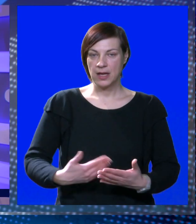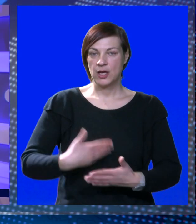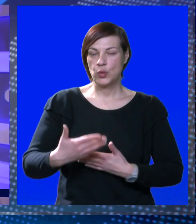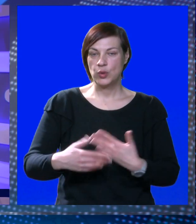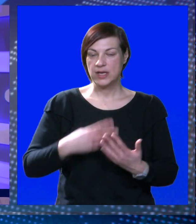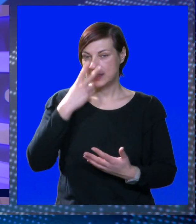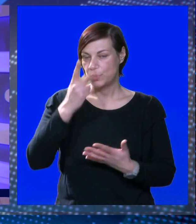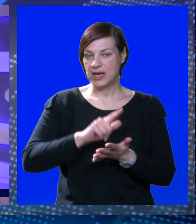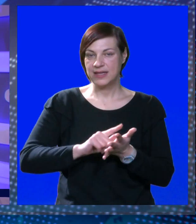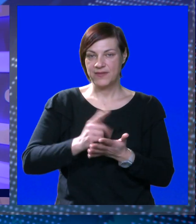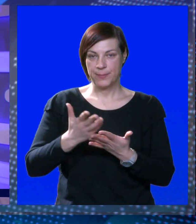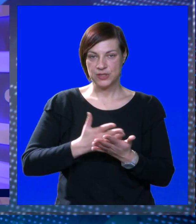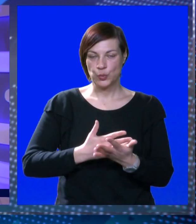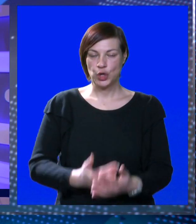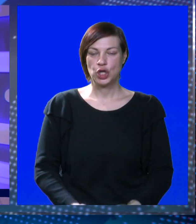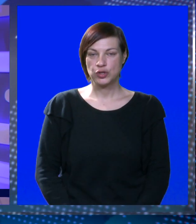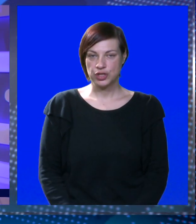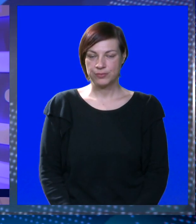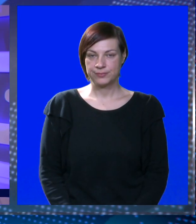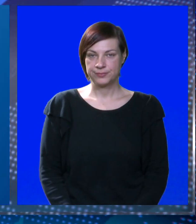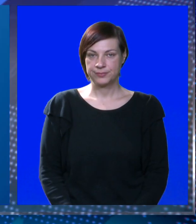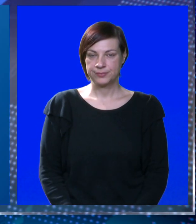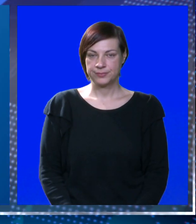U nastavku slijedi vremenska prognoza.